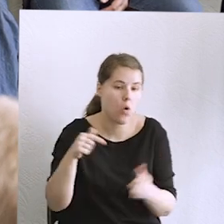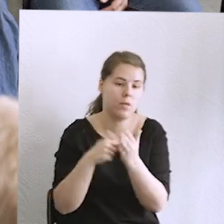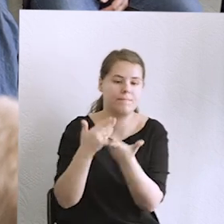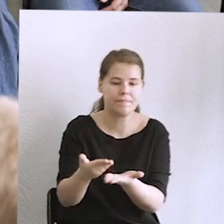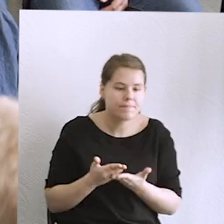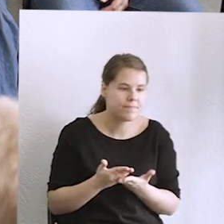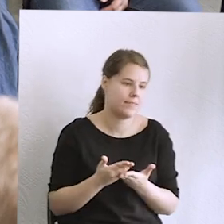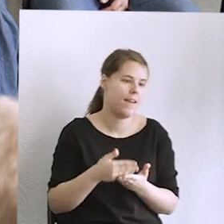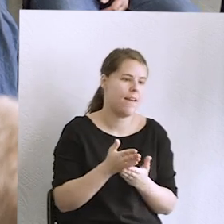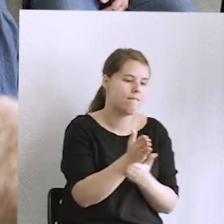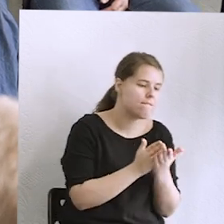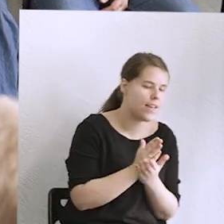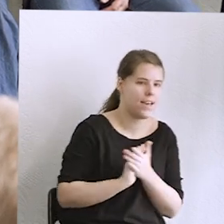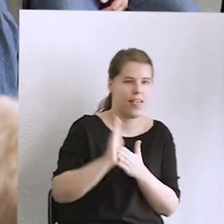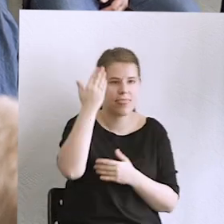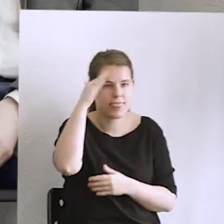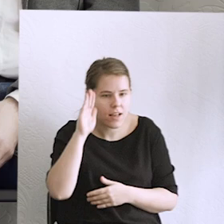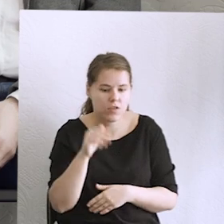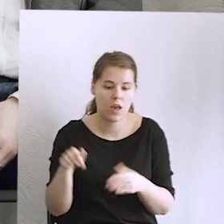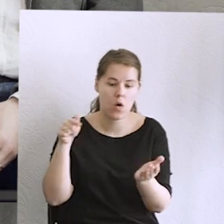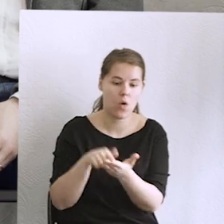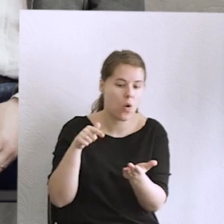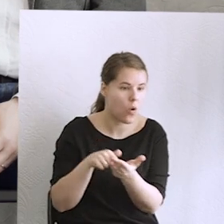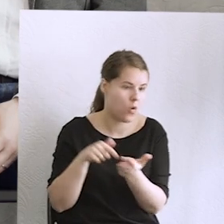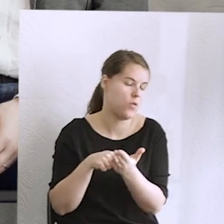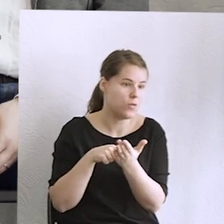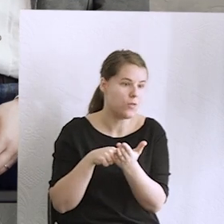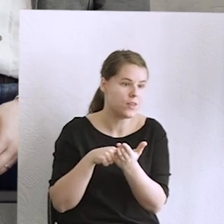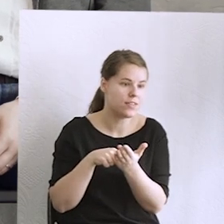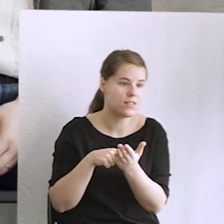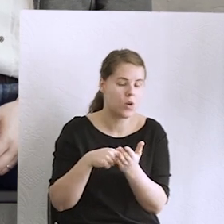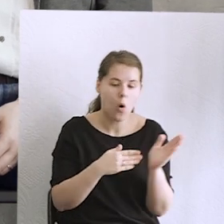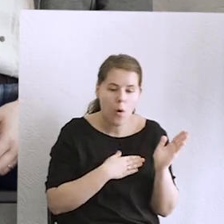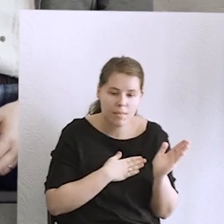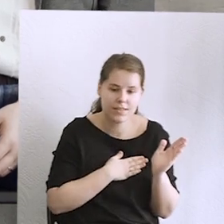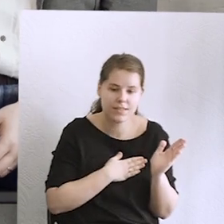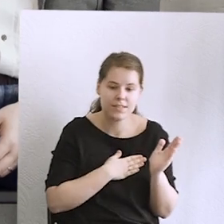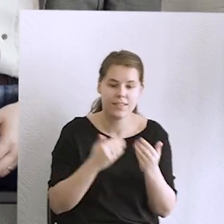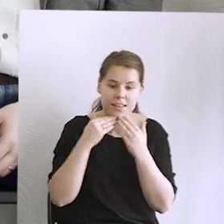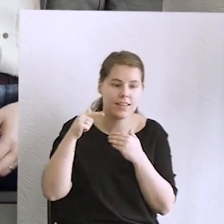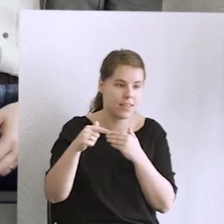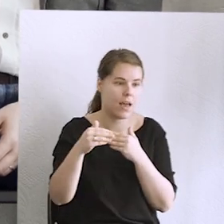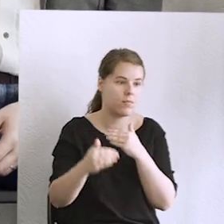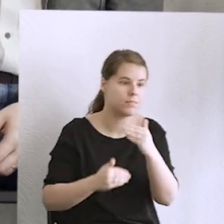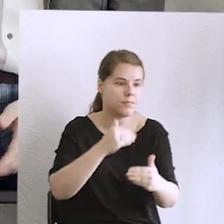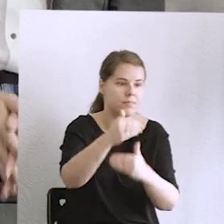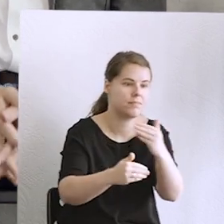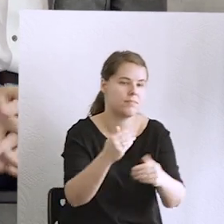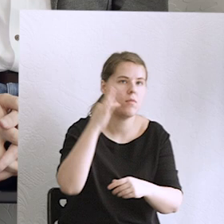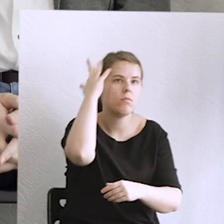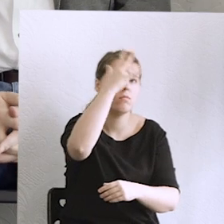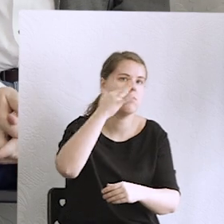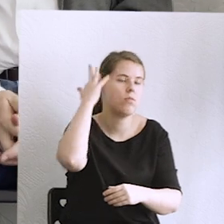upatruję w dystopii największą szansę, do dotarcia do naszego wymarzonego punktu. Dziękuję.